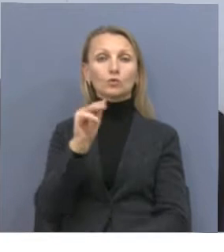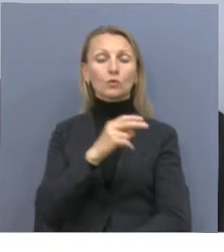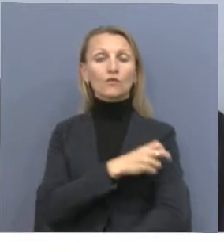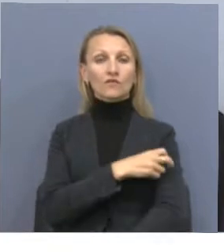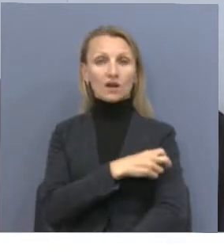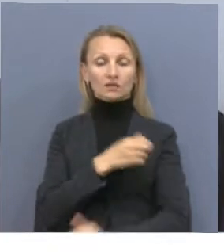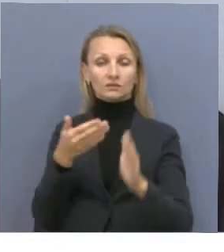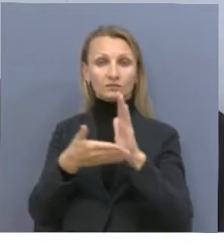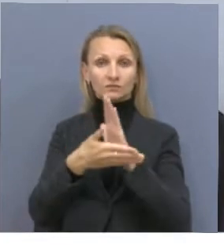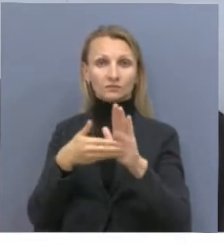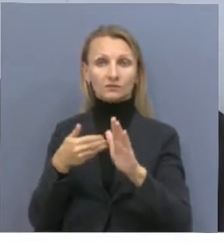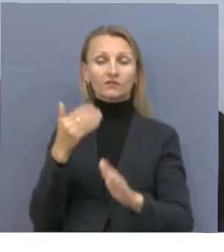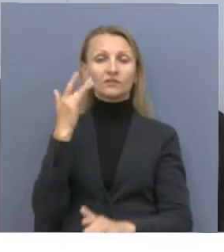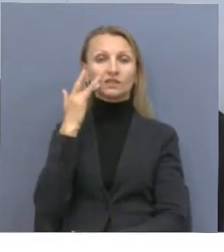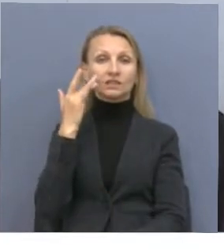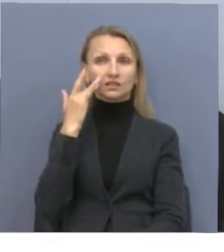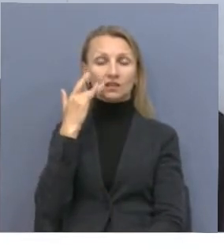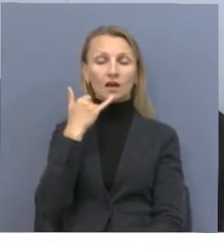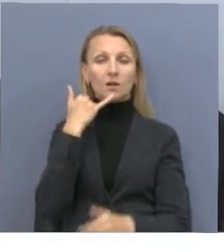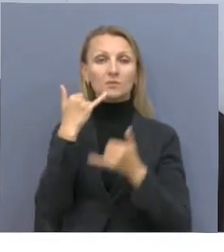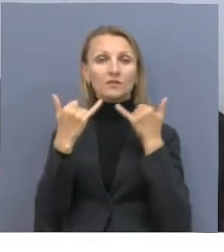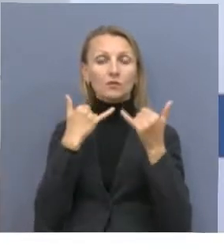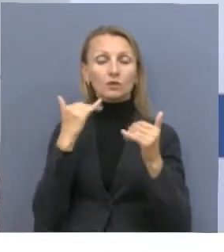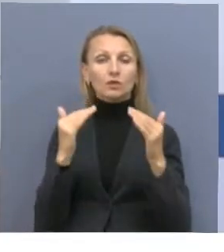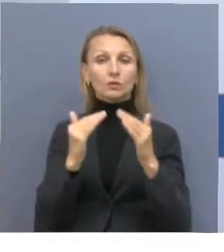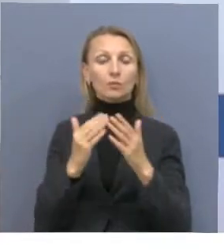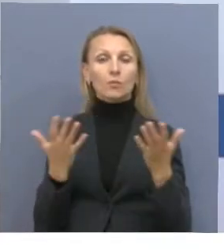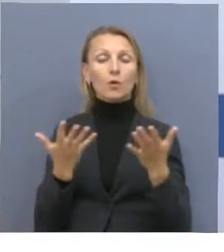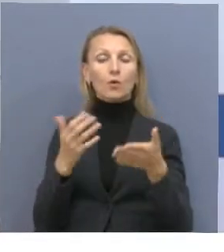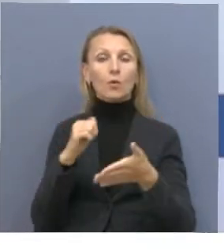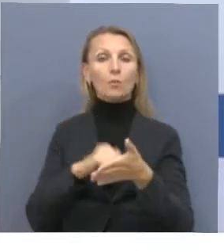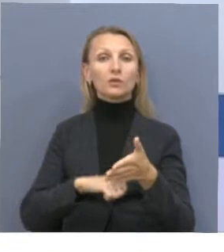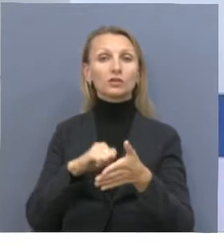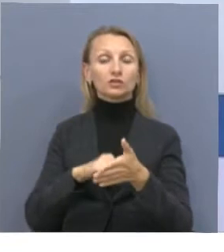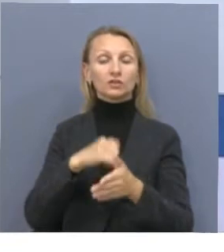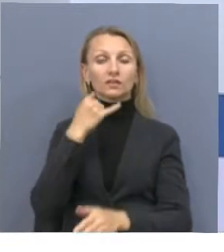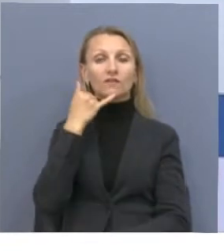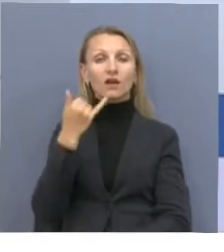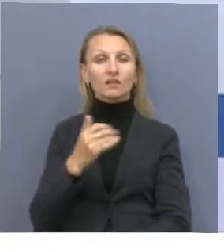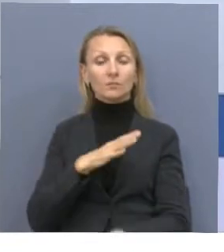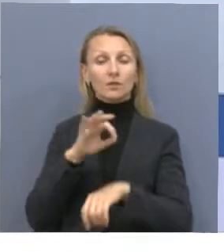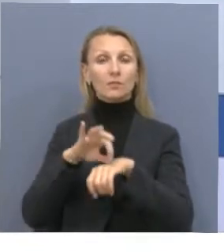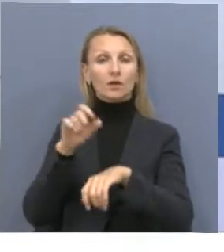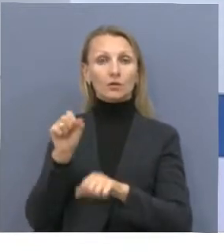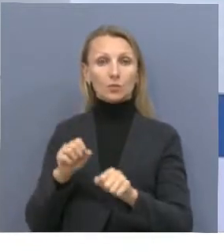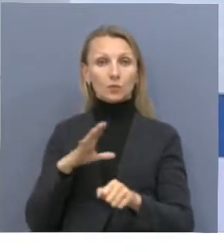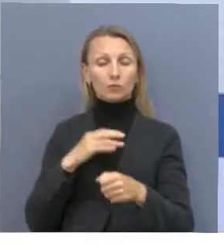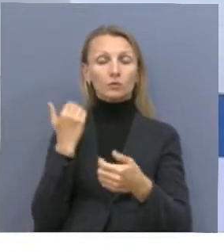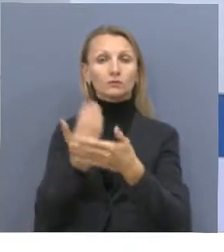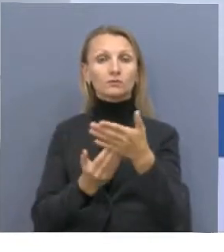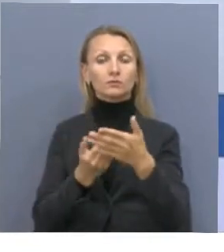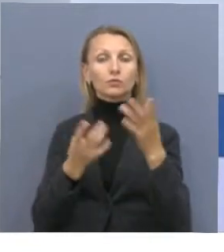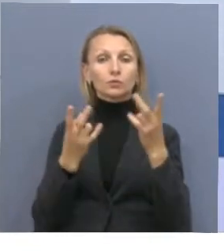предварительно производится обзвон больных и уточняется, по какой причине звонил пациент. Возможно, что им нужна консультация узких